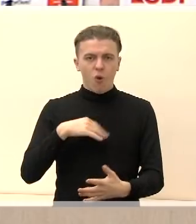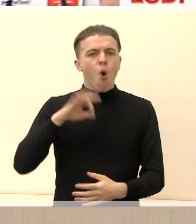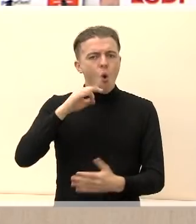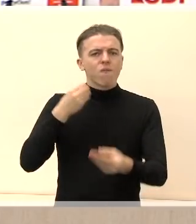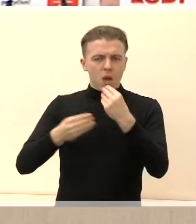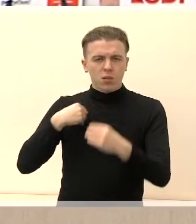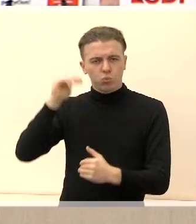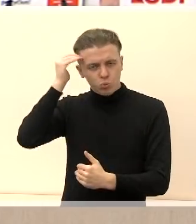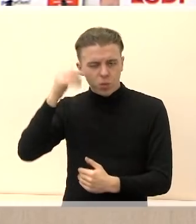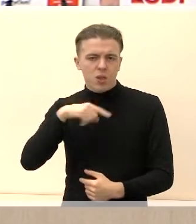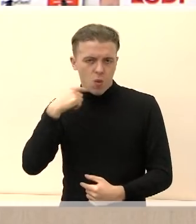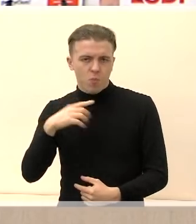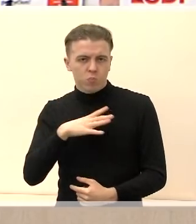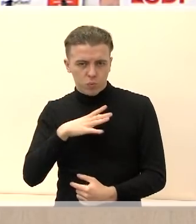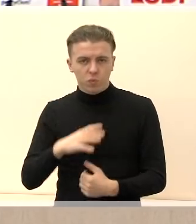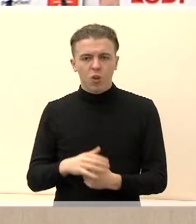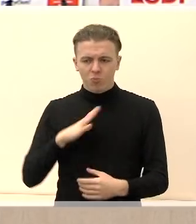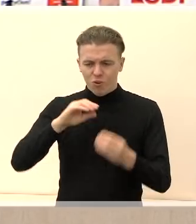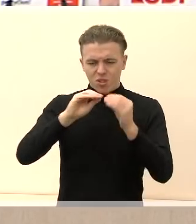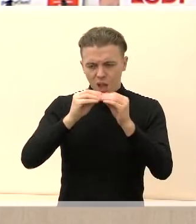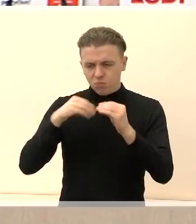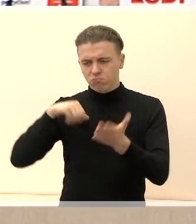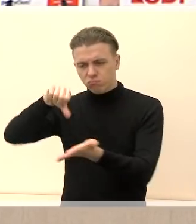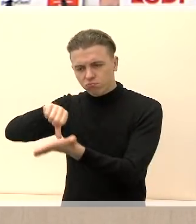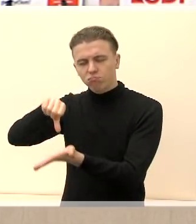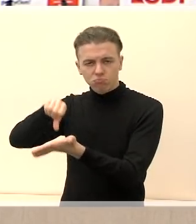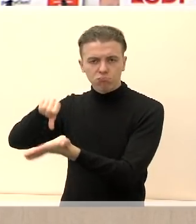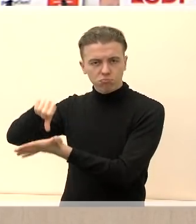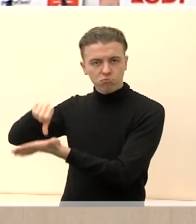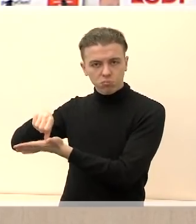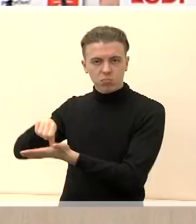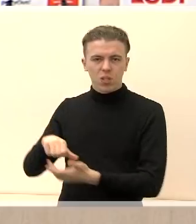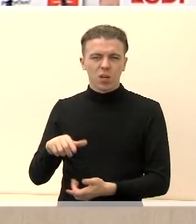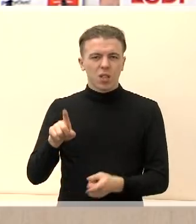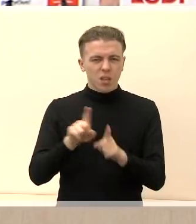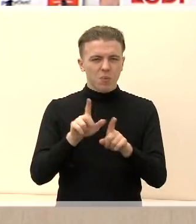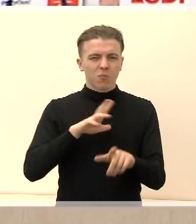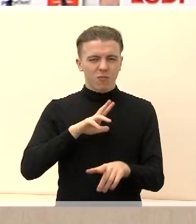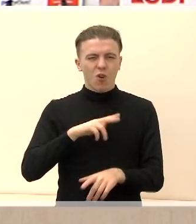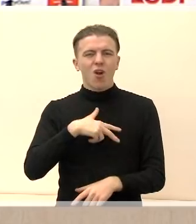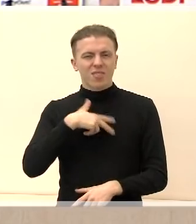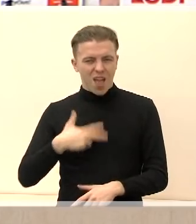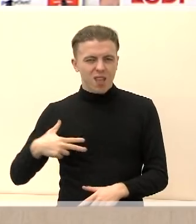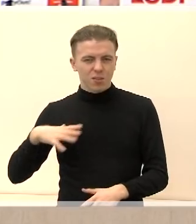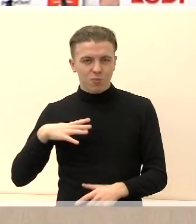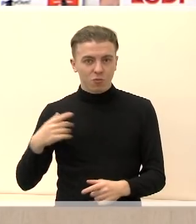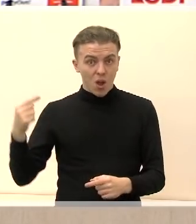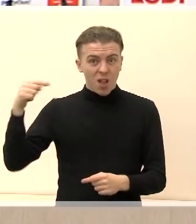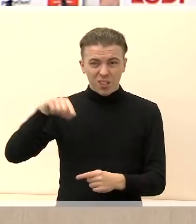tarpiškai dalyvavau ir dėrybose, ir klausimuose dėl didžių danų investuotojų ateimo.